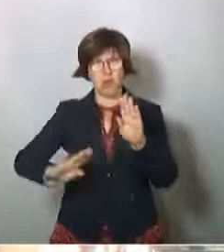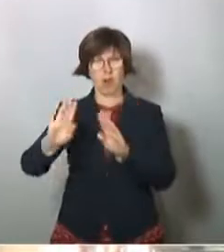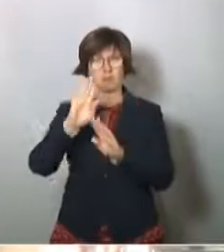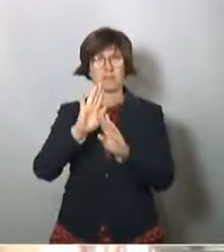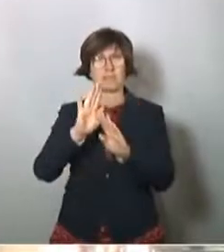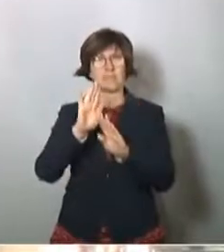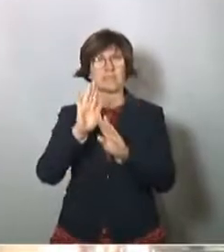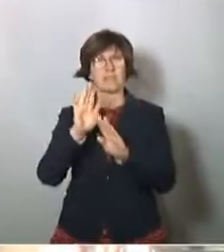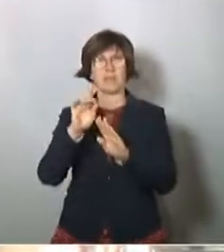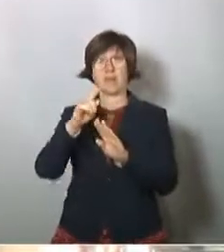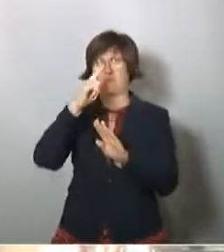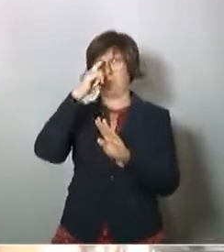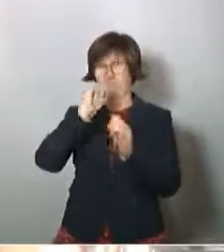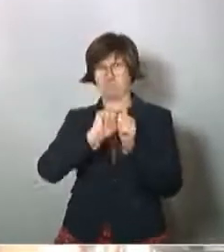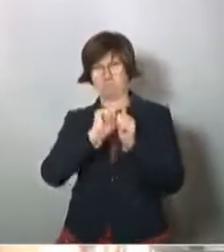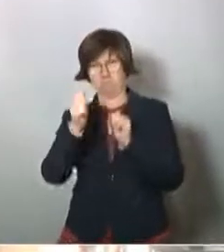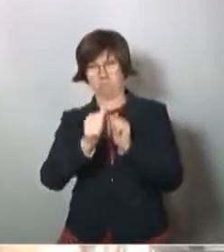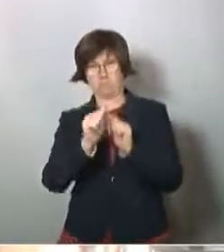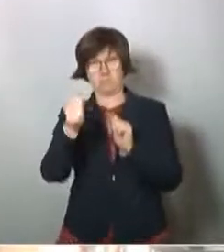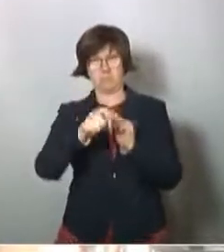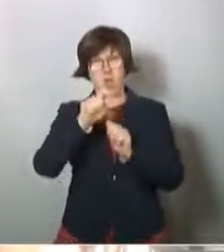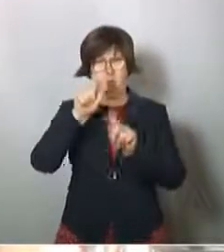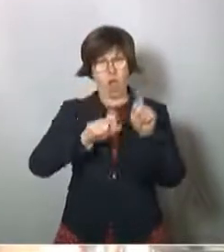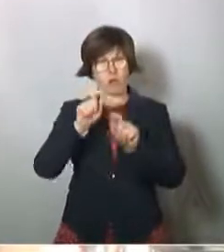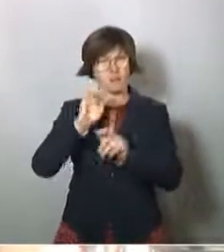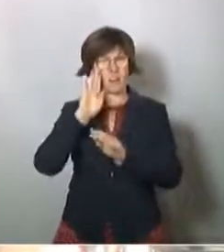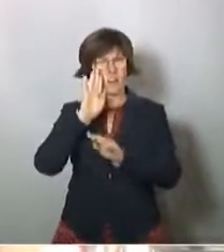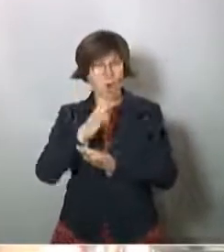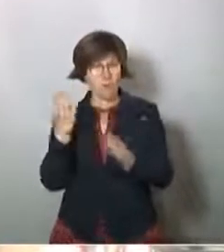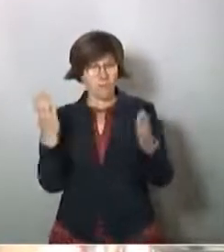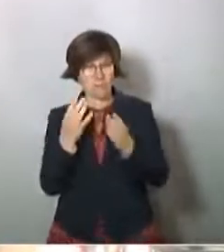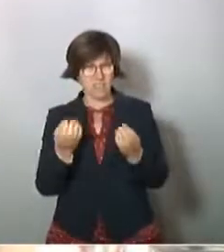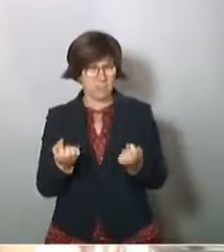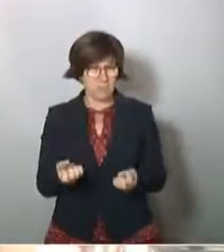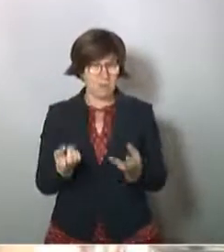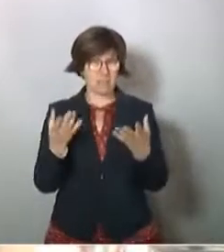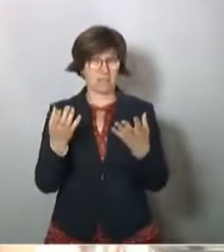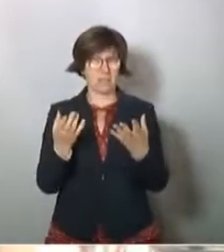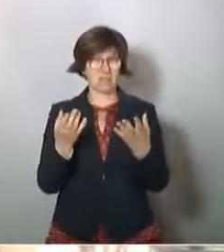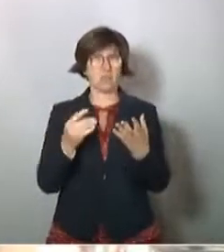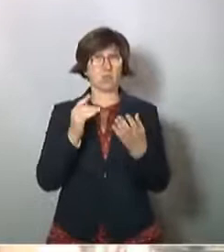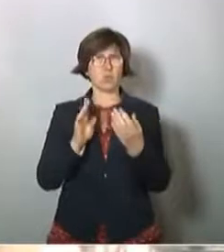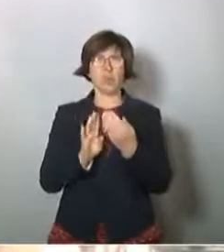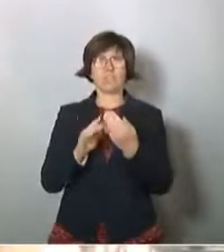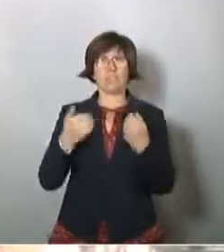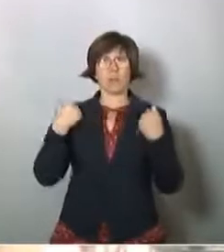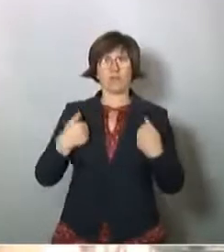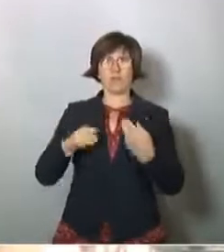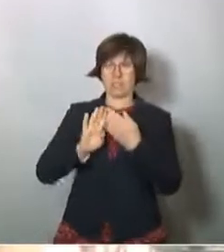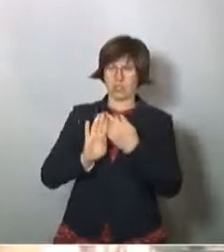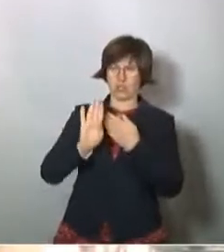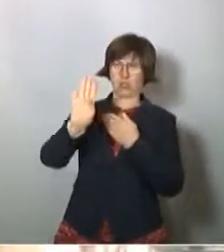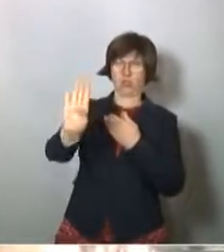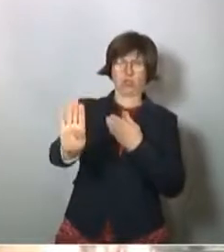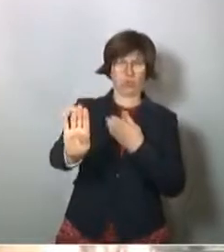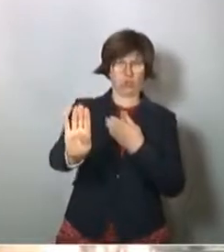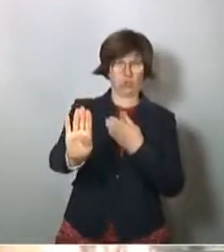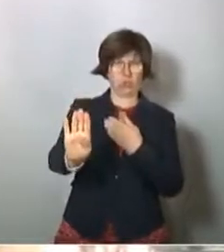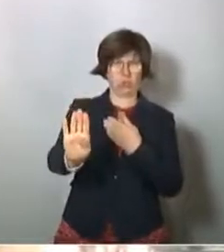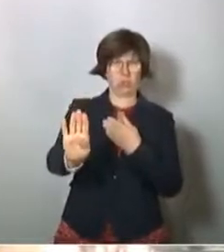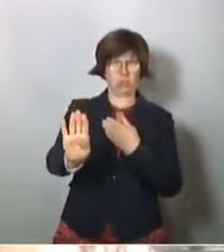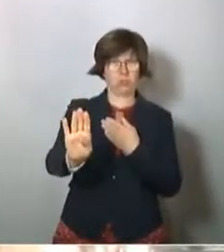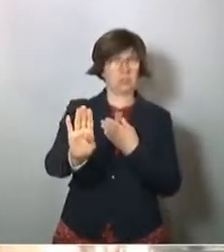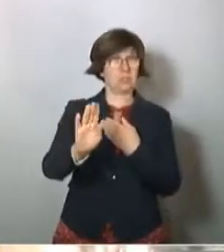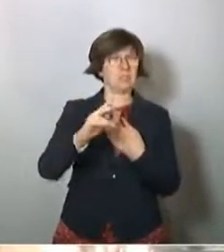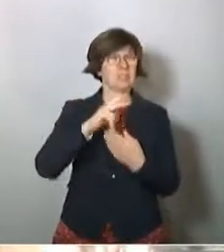die Antizipation der Bevölkerung durch Physical Distancing, also physische Distanz, ich